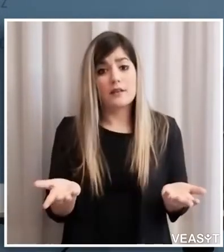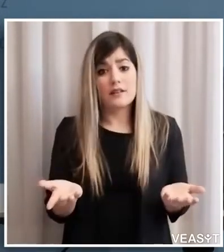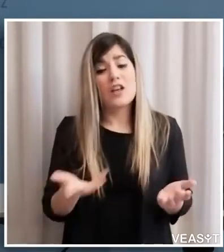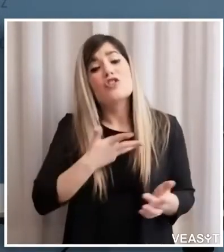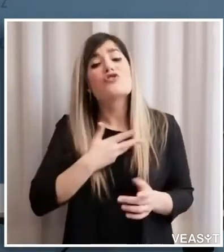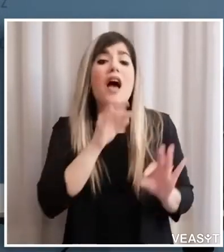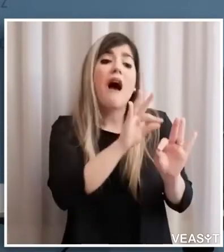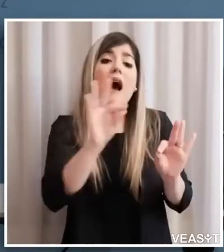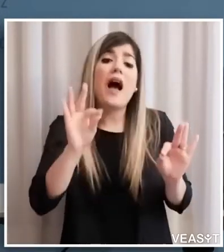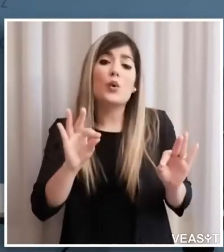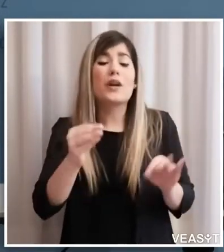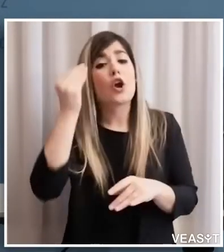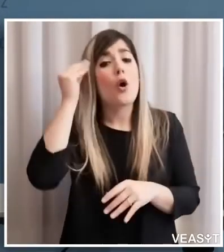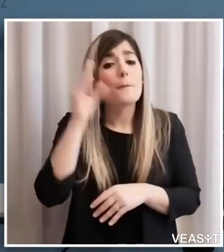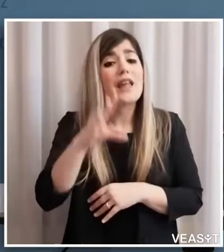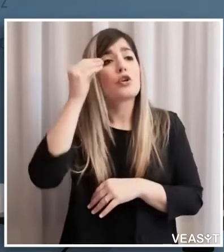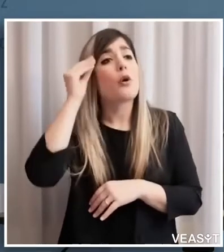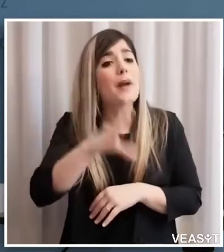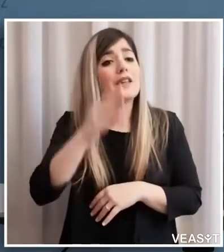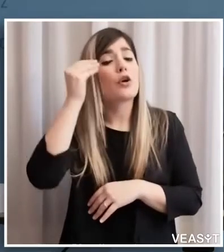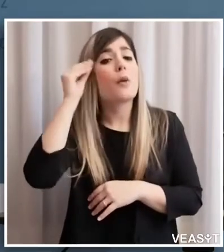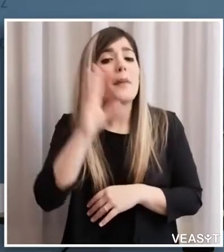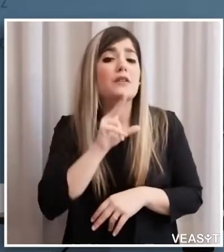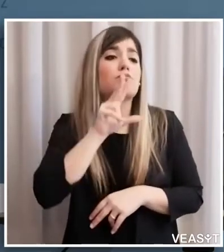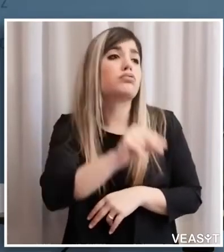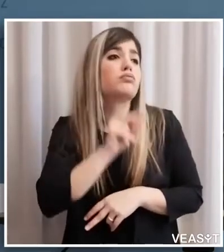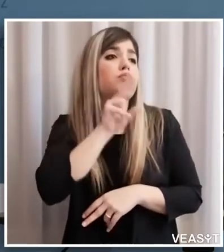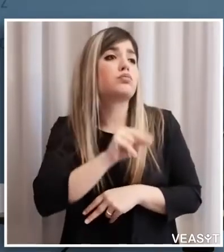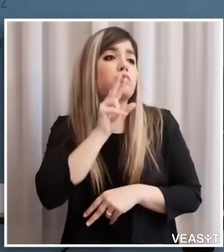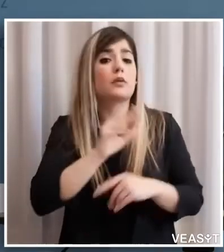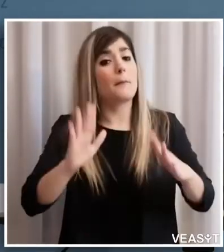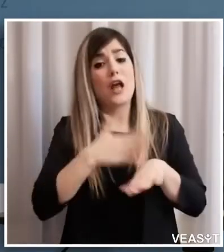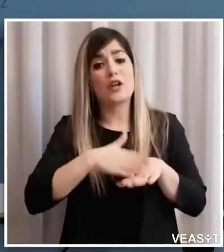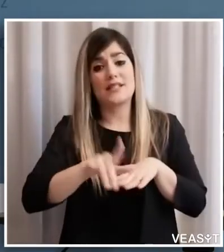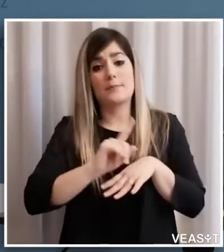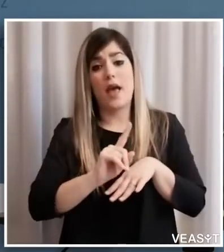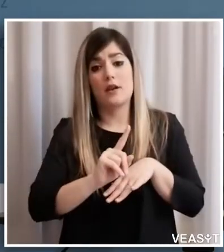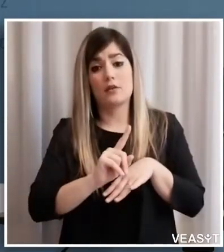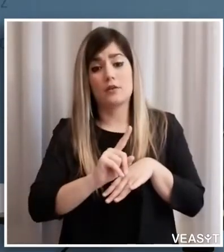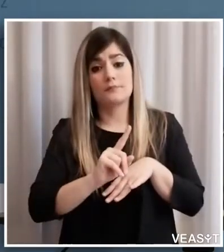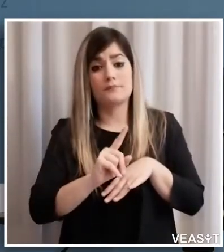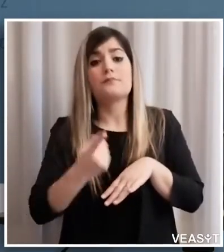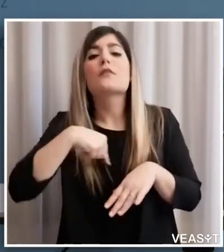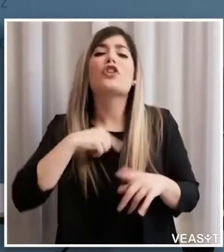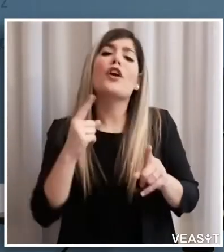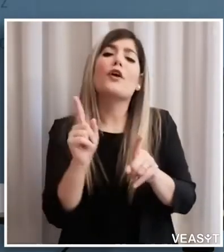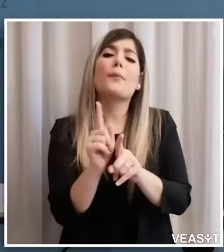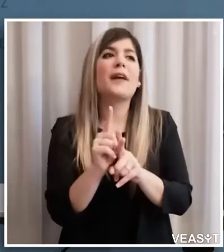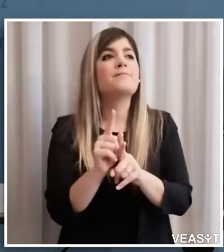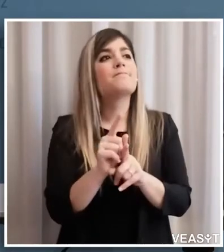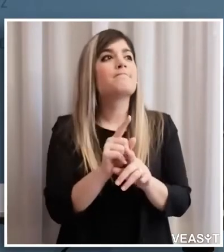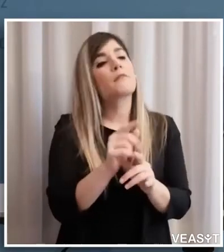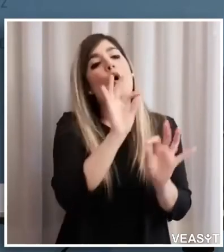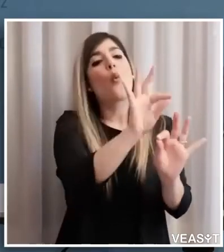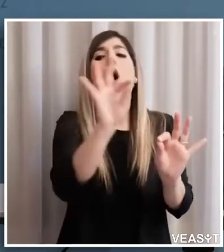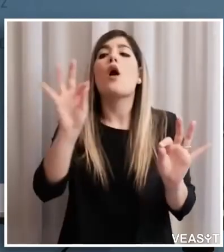dobbiamo fare riferimento a quello che viene indicato soprattutto non soltanto da un qualche singolo esperto ma da quelli che sono gli istituti cioè